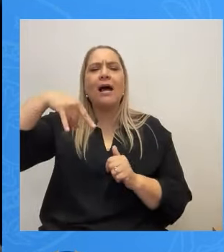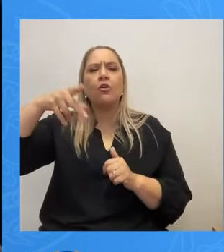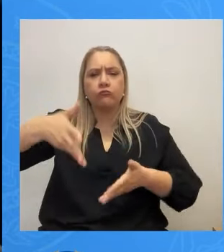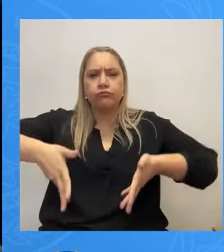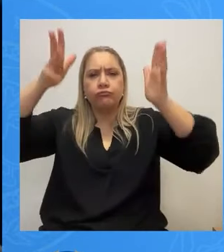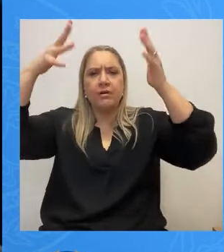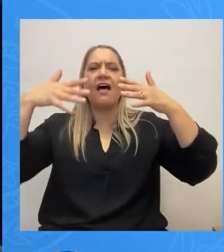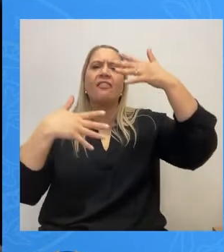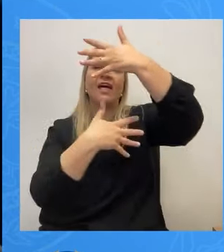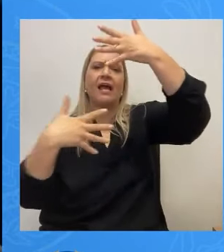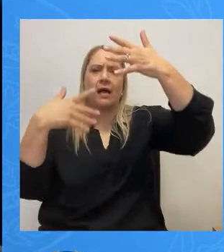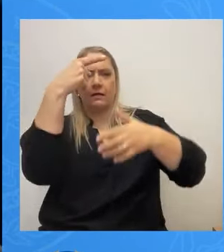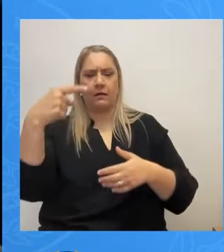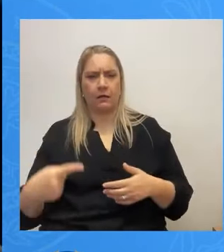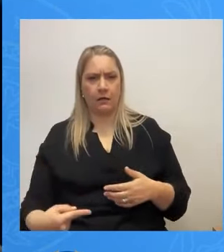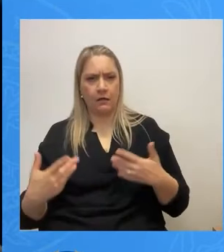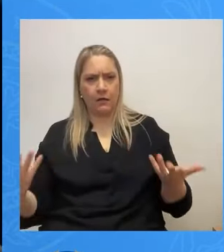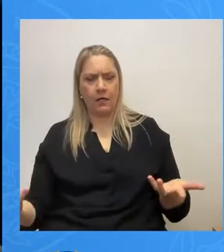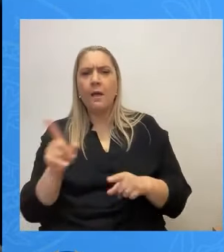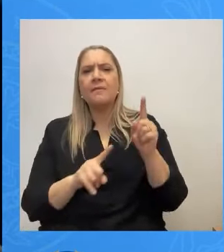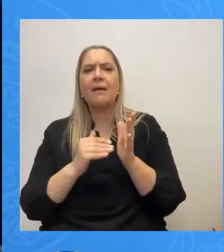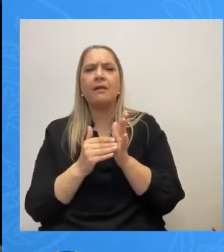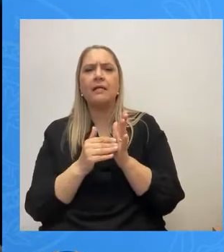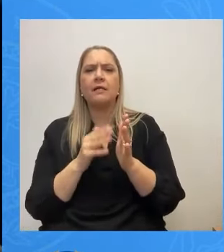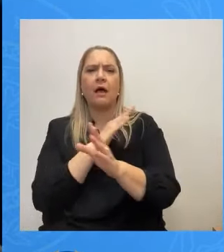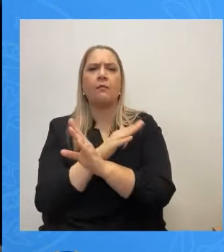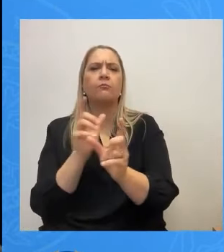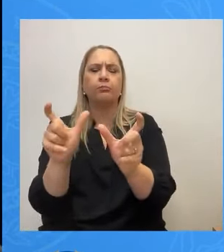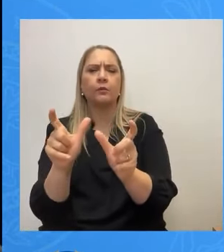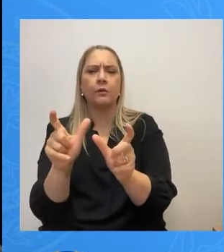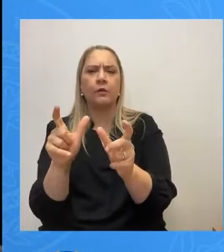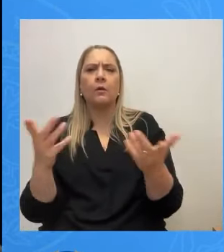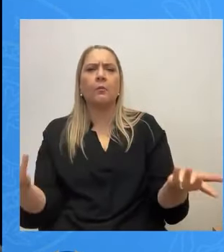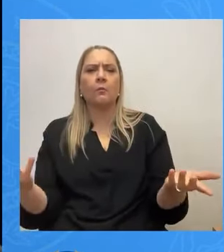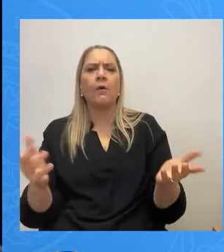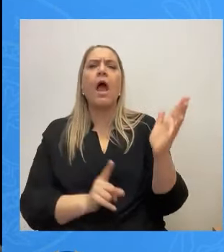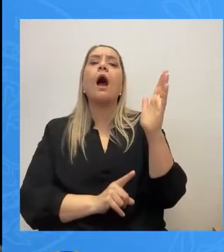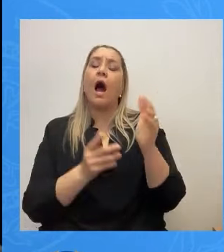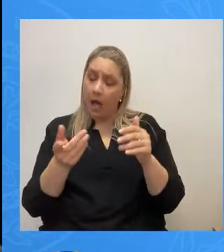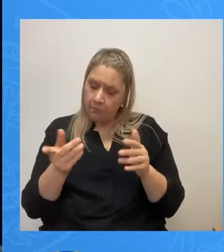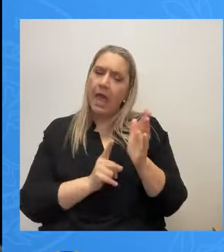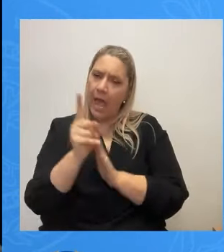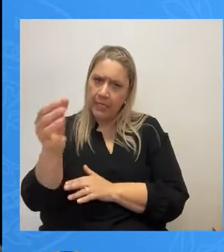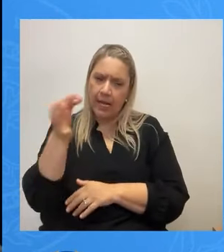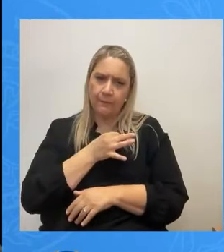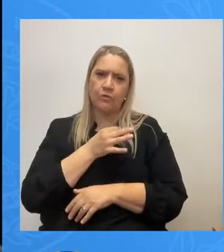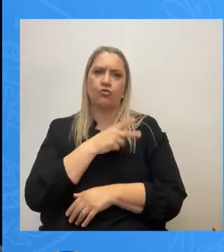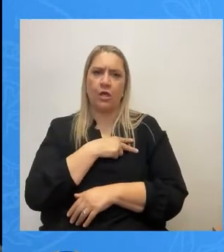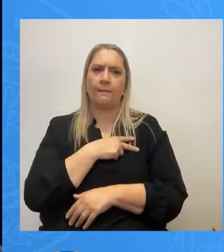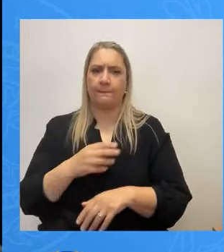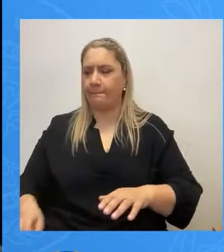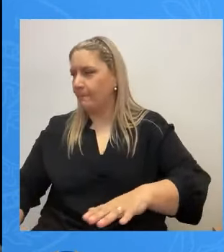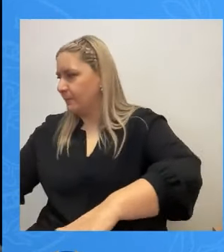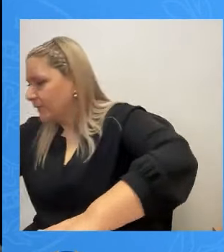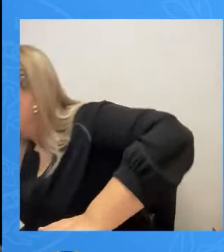Δεκαόροφοι στην Πανόρμου. Ποια υπηρεσία το σταμάτησε. Έντεκα. Έντεκα όροφοι. Δηλαδή άμα βάλουν πάνω στον